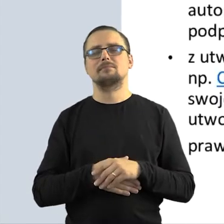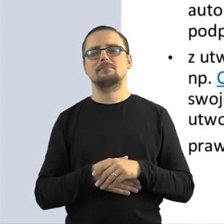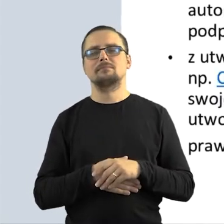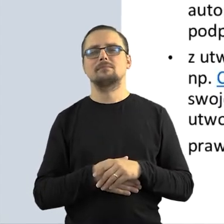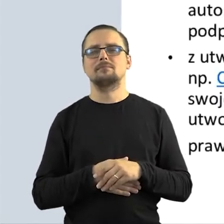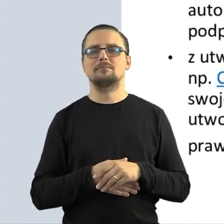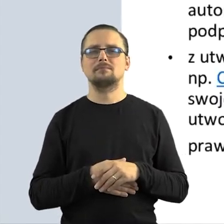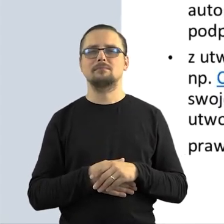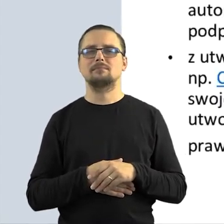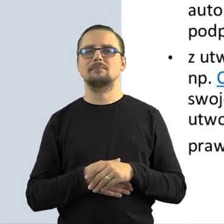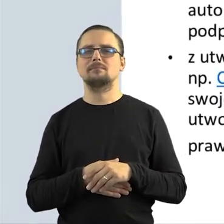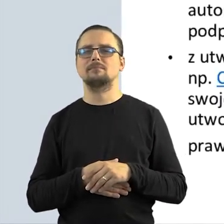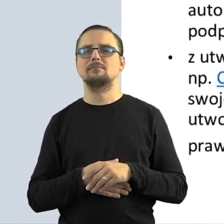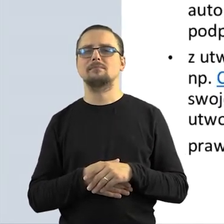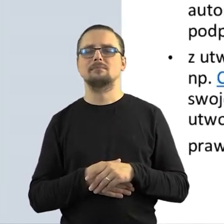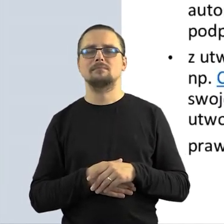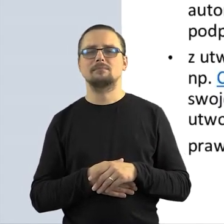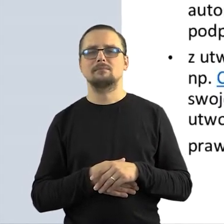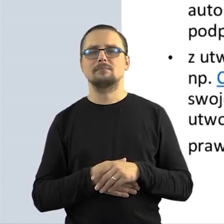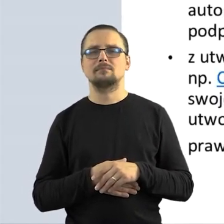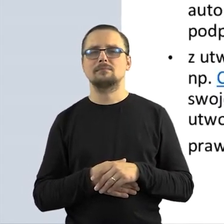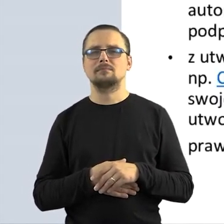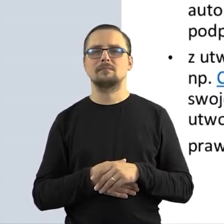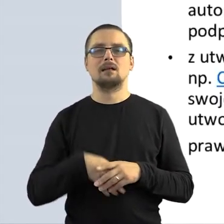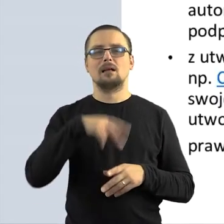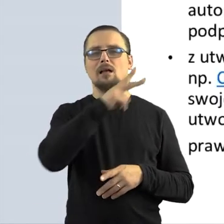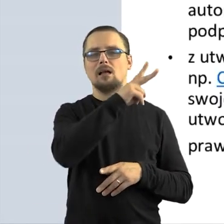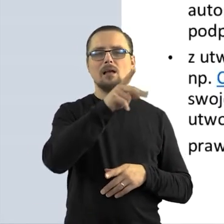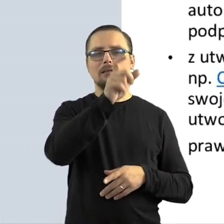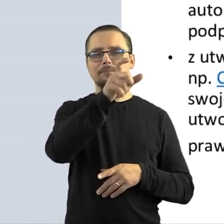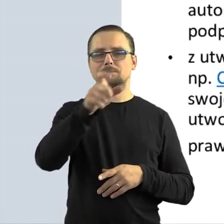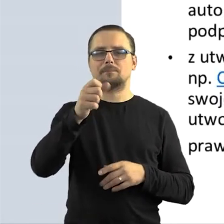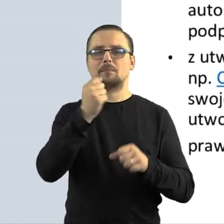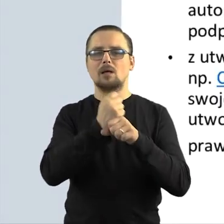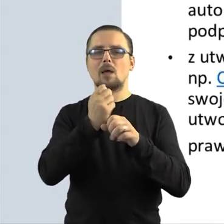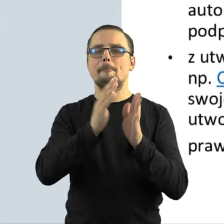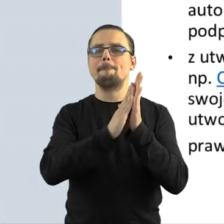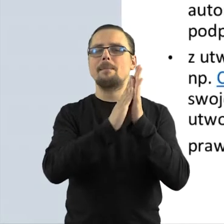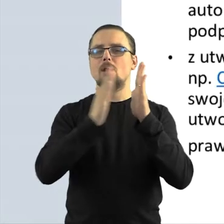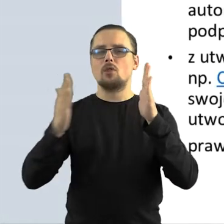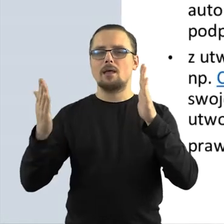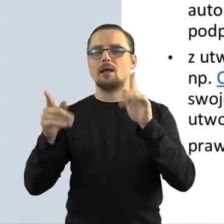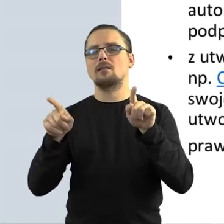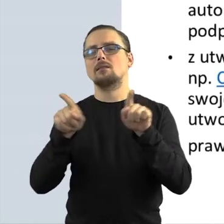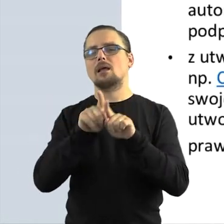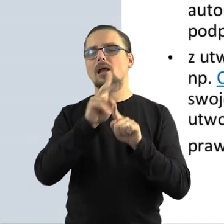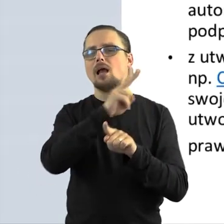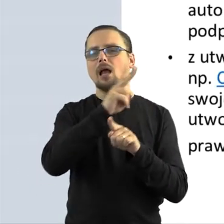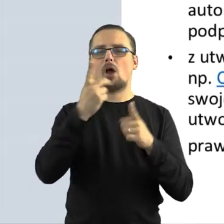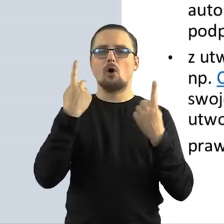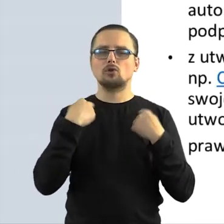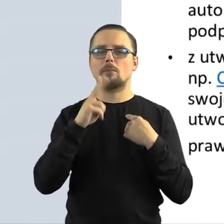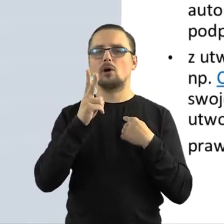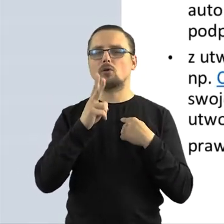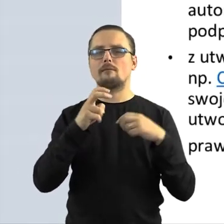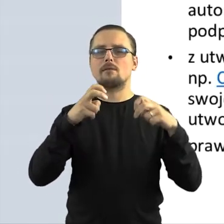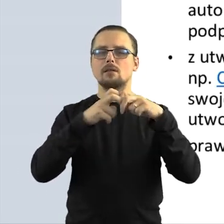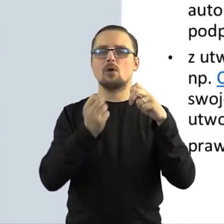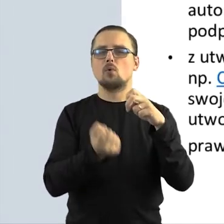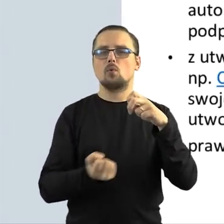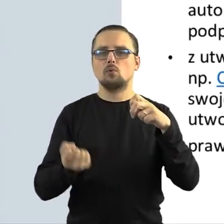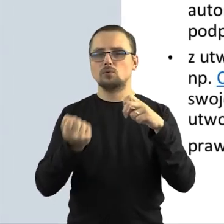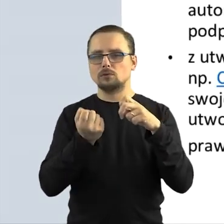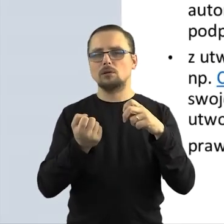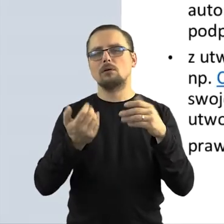Więc tutaj zarówno właśnie wszyscy pracujący w bibliotekach, ale tak naprawdę wszyscy użytkownicy internetu, to jest jakby